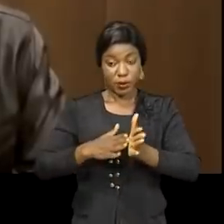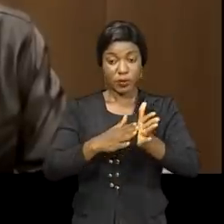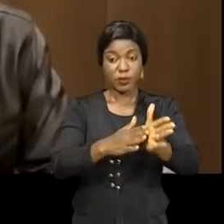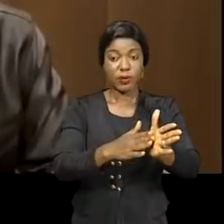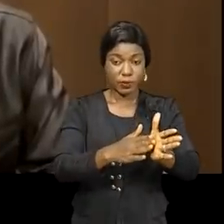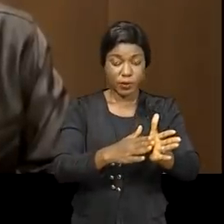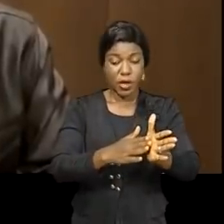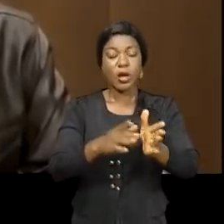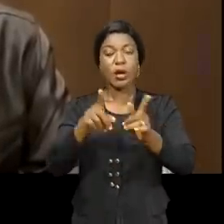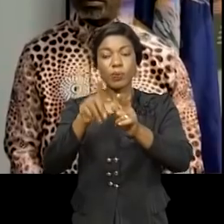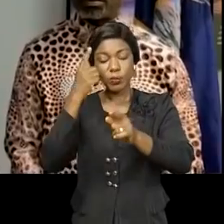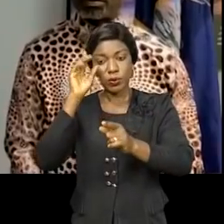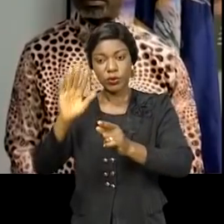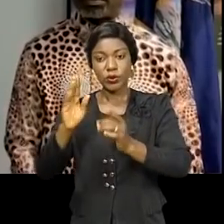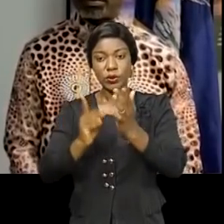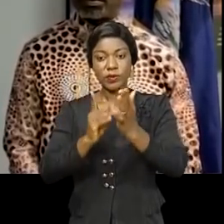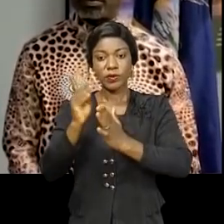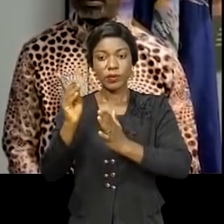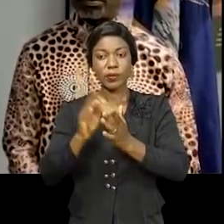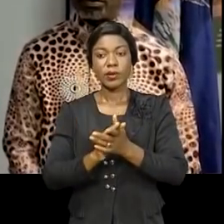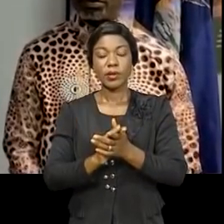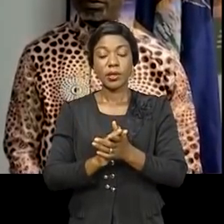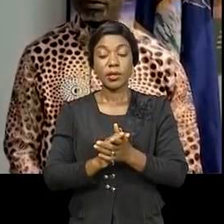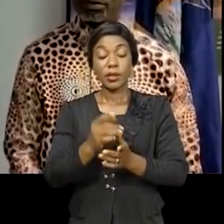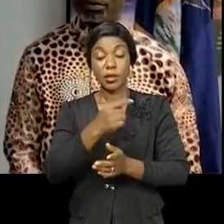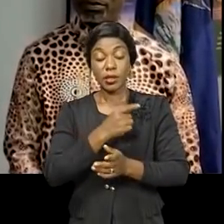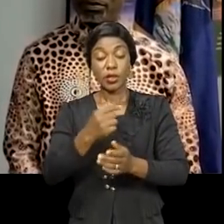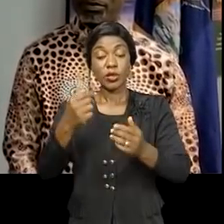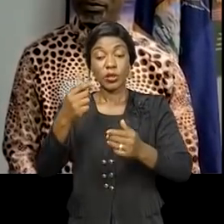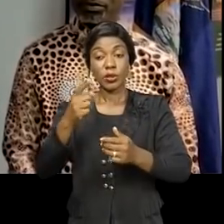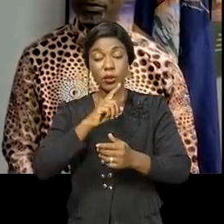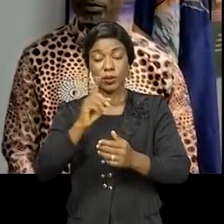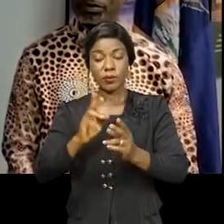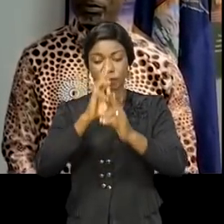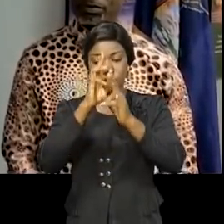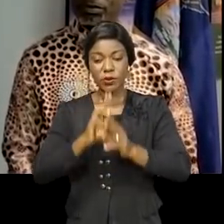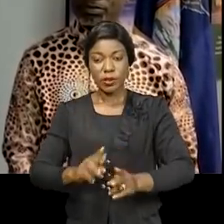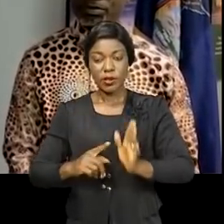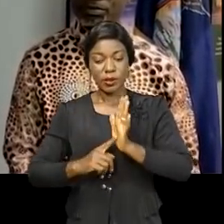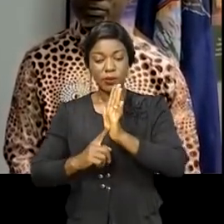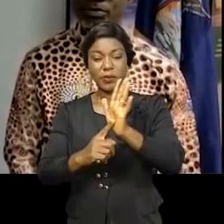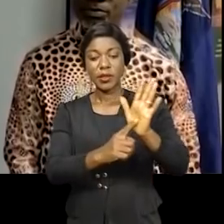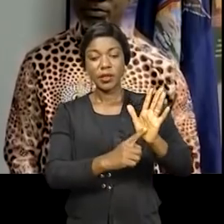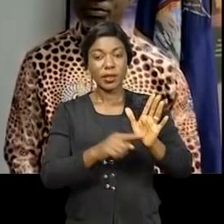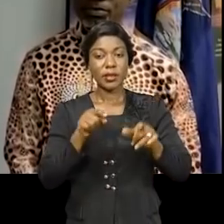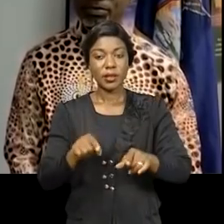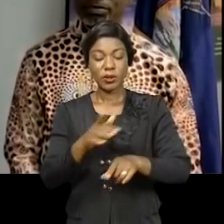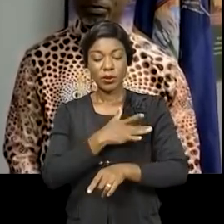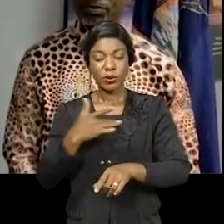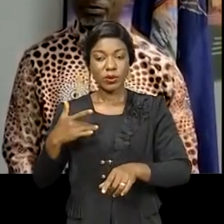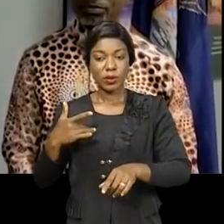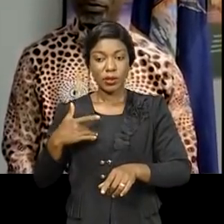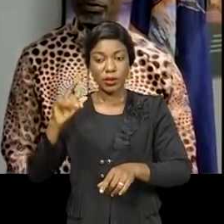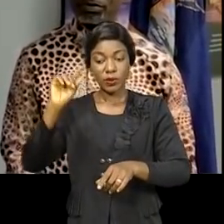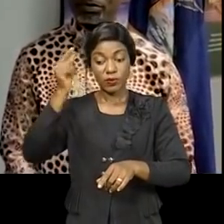Kassavoubou vers son développement. Je suis honoré de pouvoir me présenter ici au nom et pour les comptes du